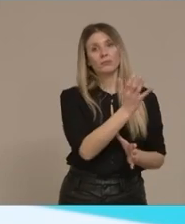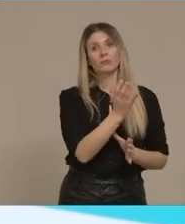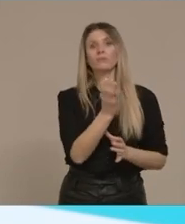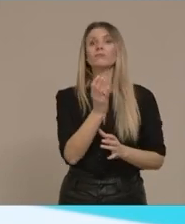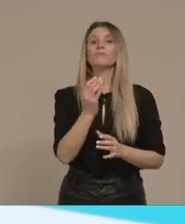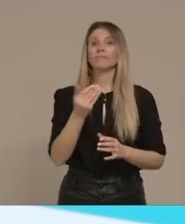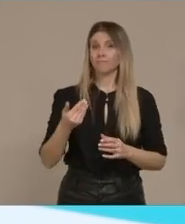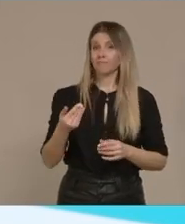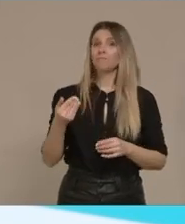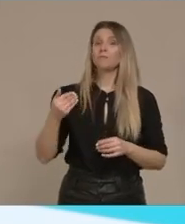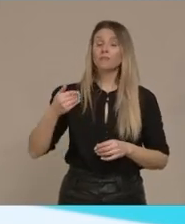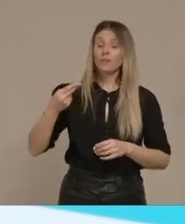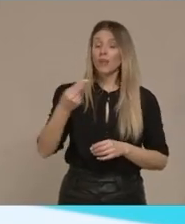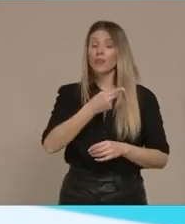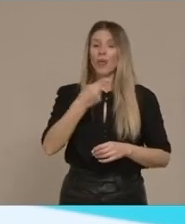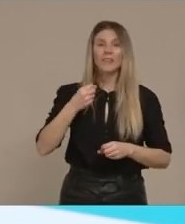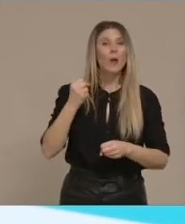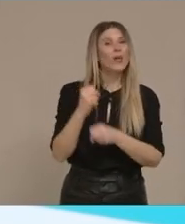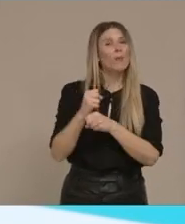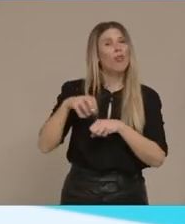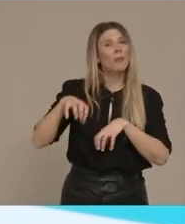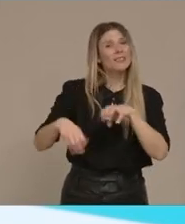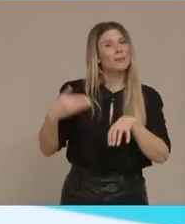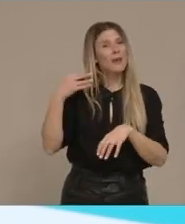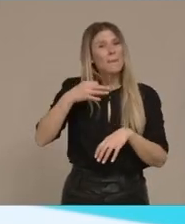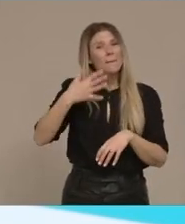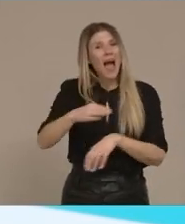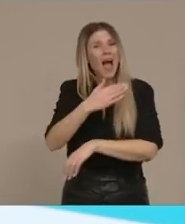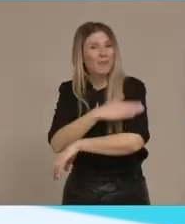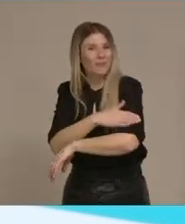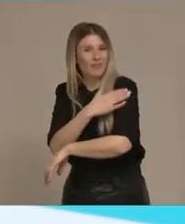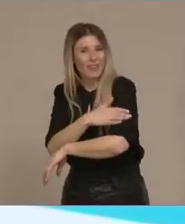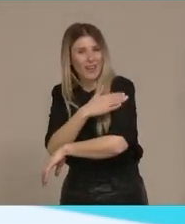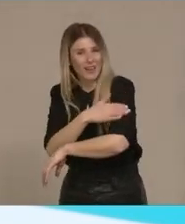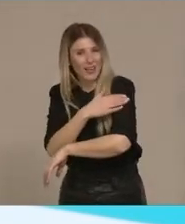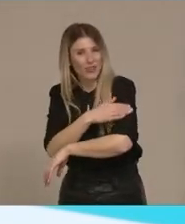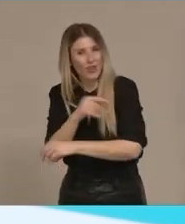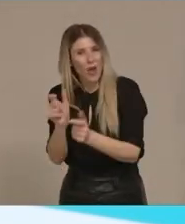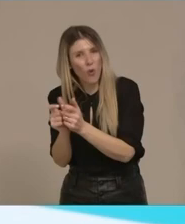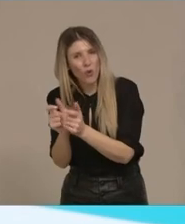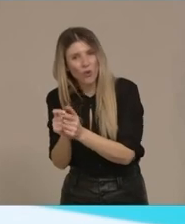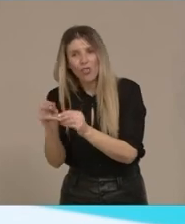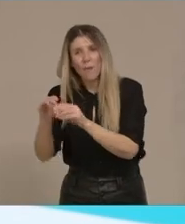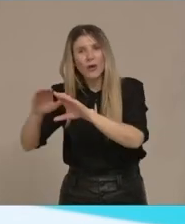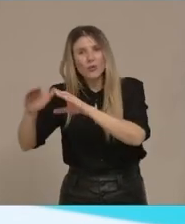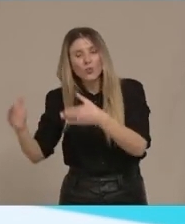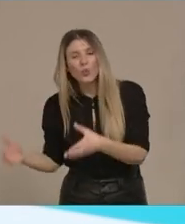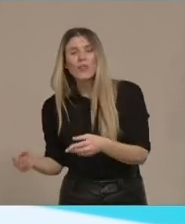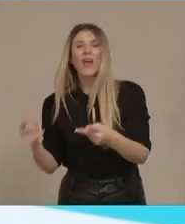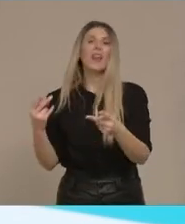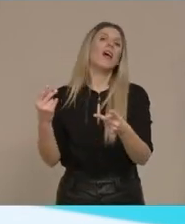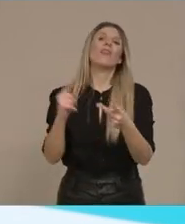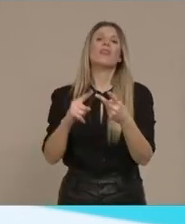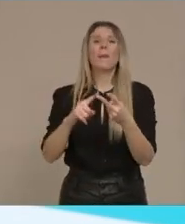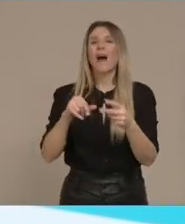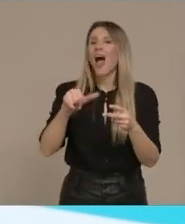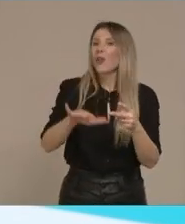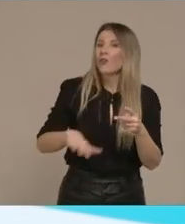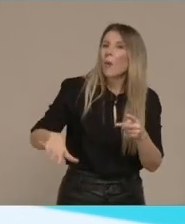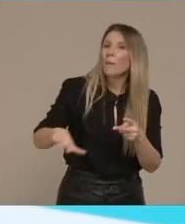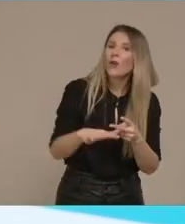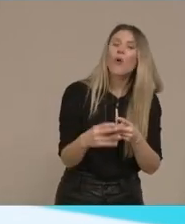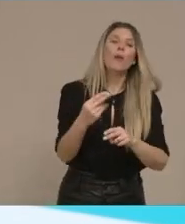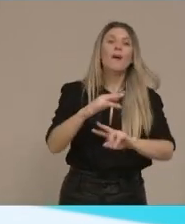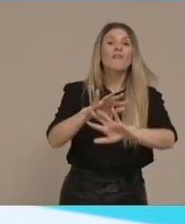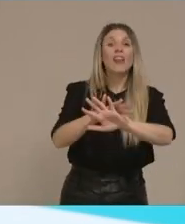νομίζω ότι το τρίπτυχο Για το οποίο είχαμε την ευκαιρία Να μιλήσουμε χθες Το οποίο είναι φράγμα